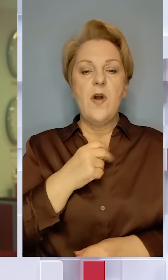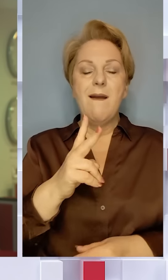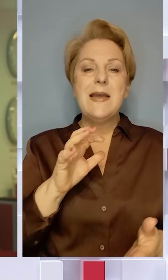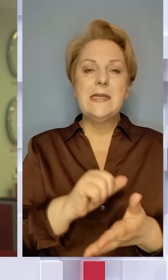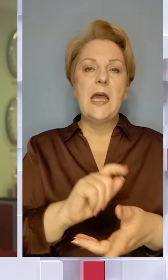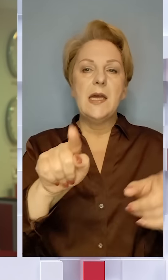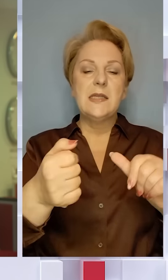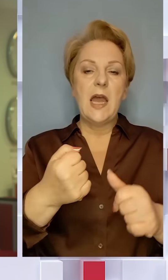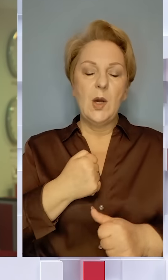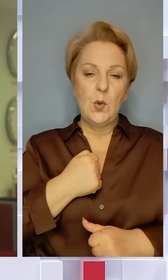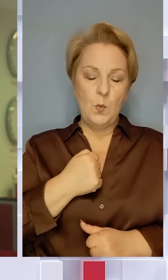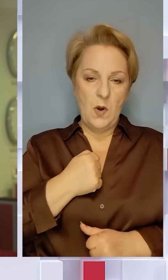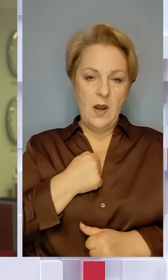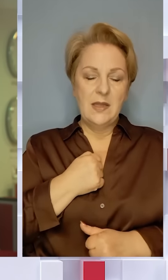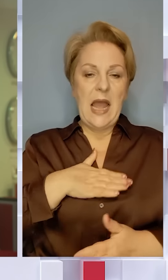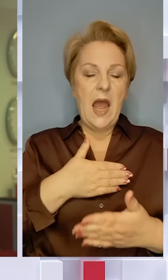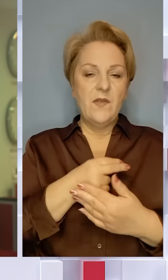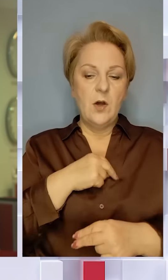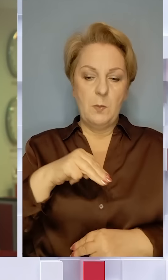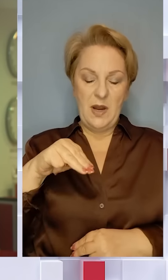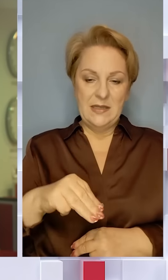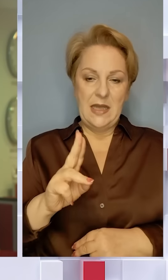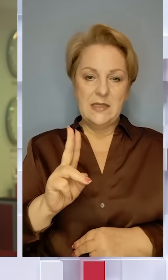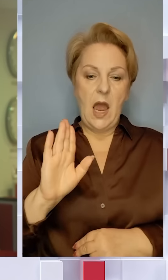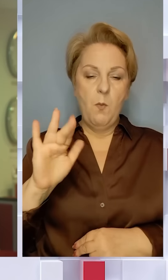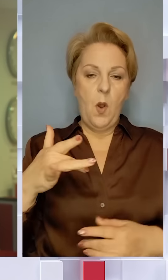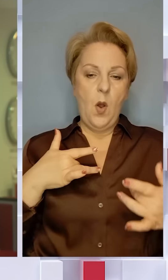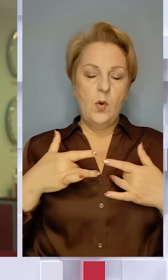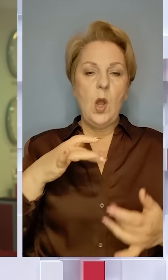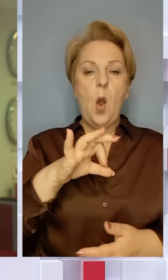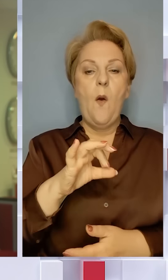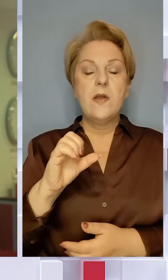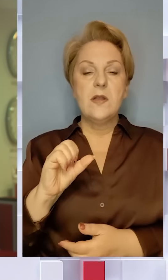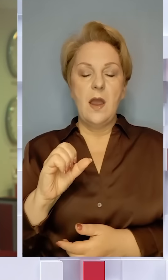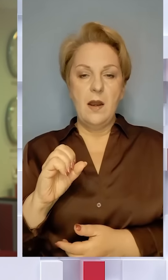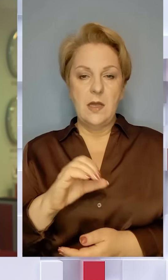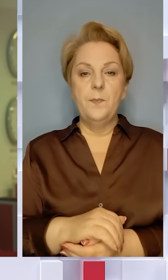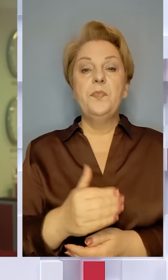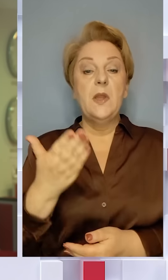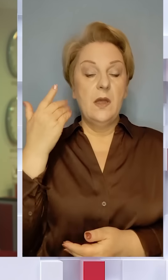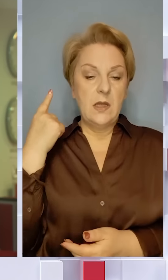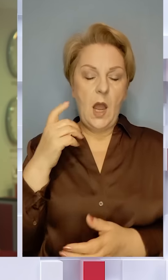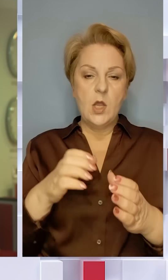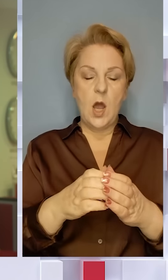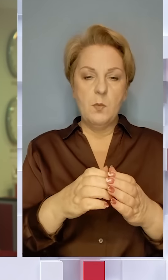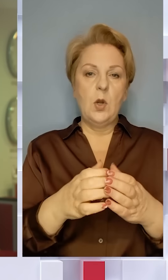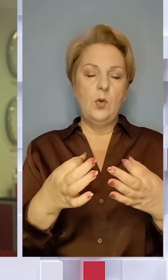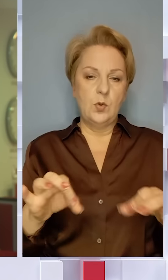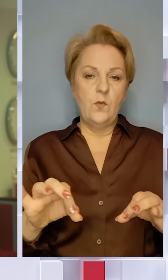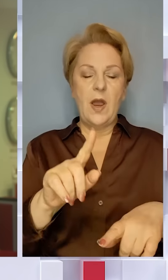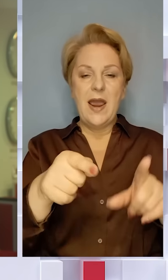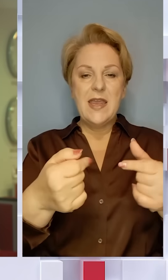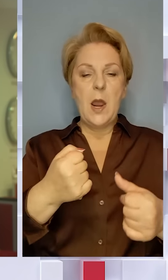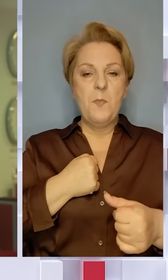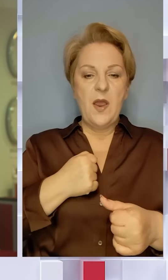займаються рекрутингом на активну роботу ТЦК після концерту Океану Ельзи. Нещодавно бригади отримали дозволи рекрутувати бійців